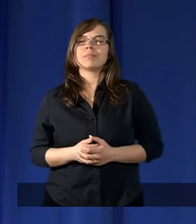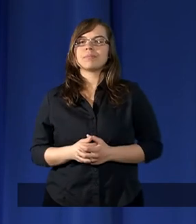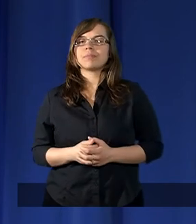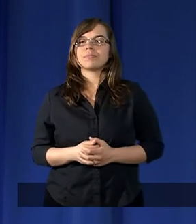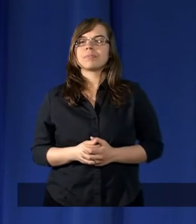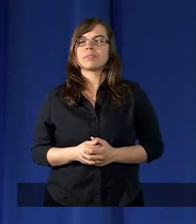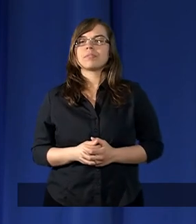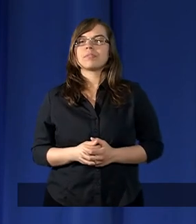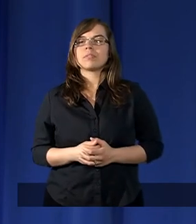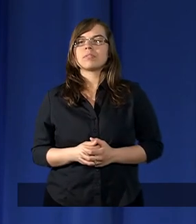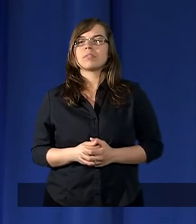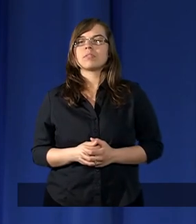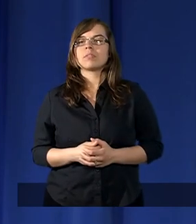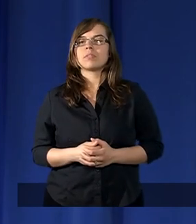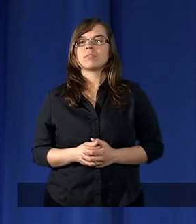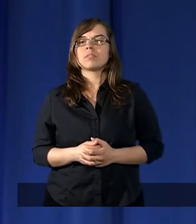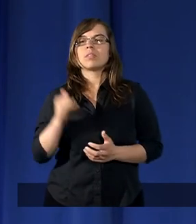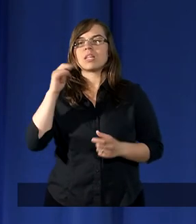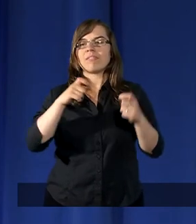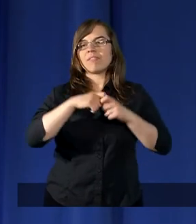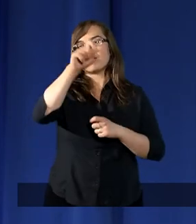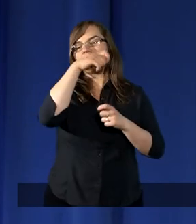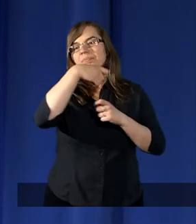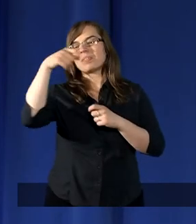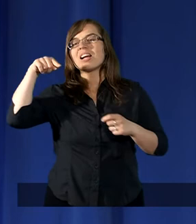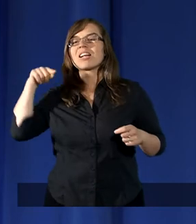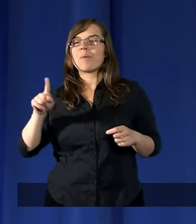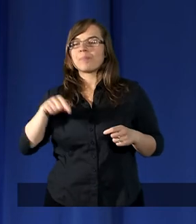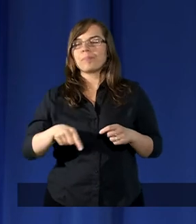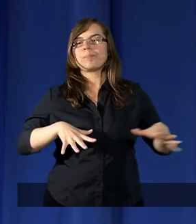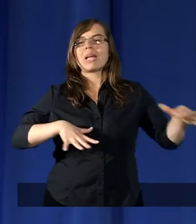wyjeżdżałem stąd